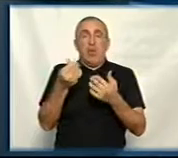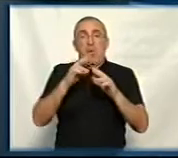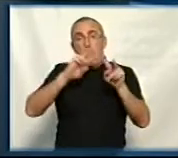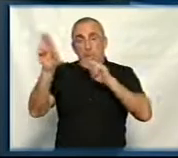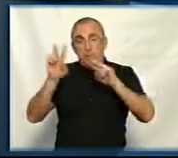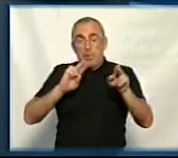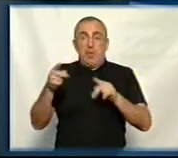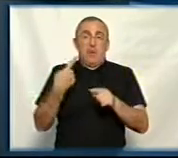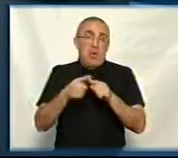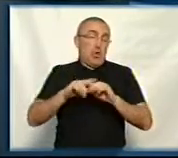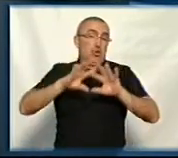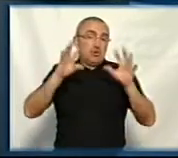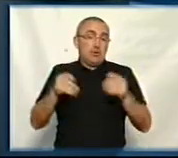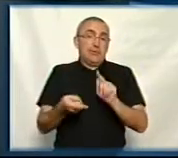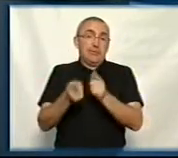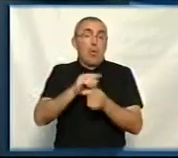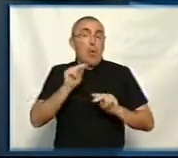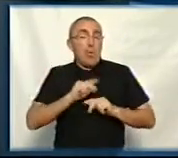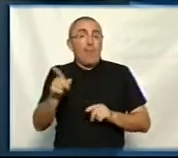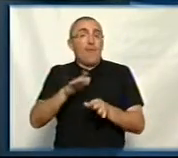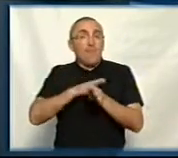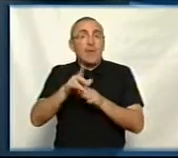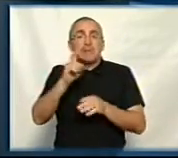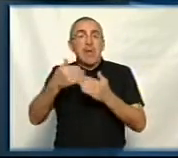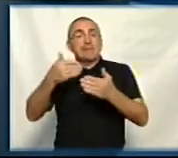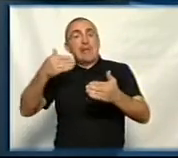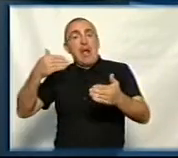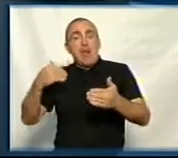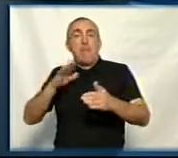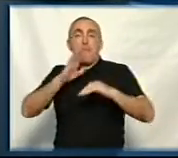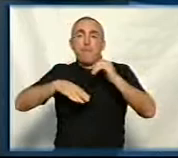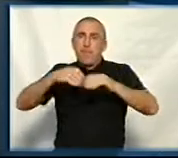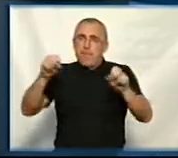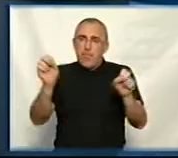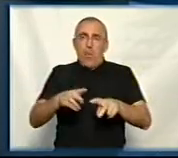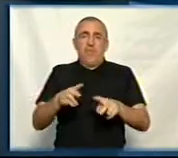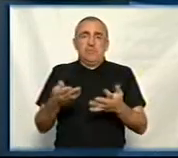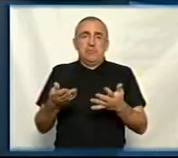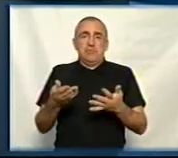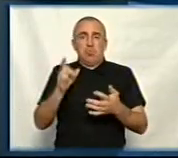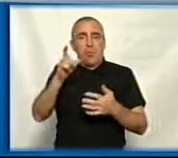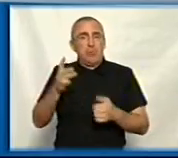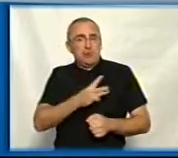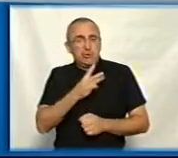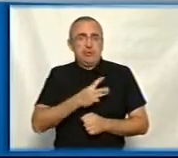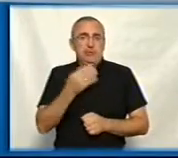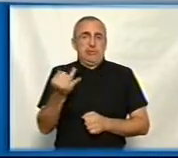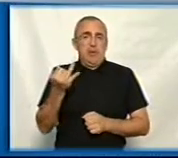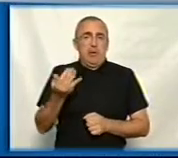і так далі. Тобто, якось, таким чином змінити цю роботу, щоб вона виконувалася заздалегідь, як би, професійно. Ну, люди були зацікавлені. Врахуванням того